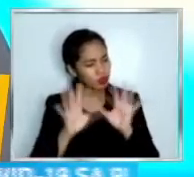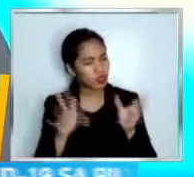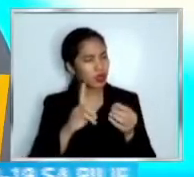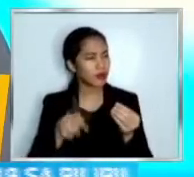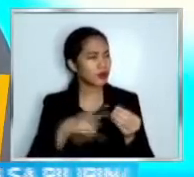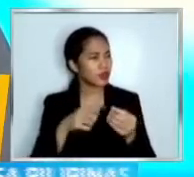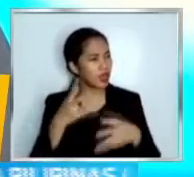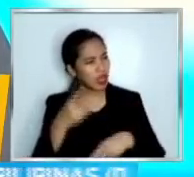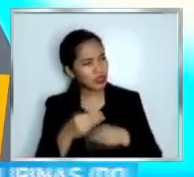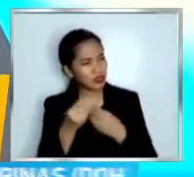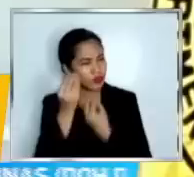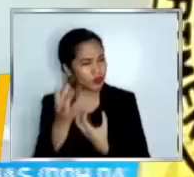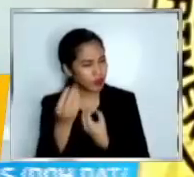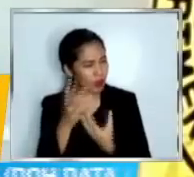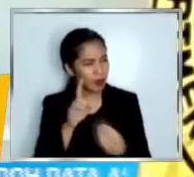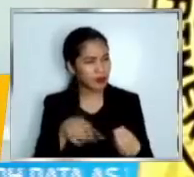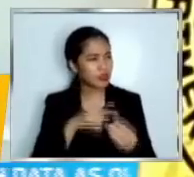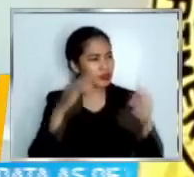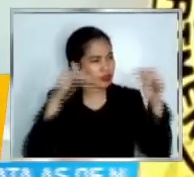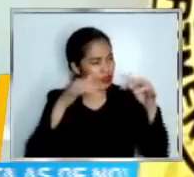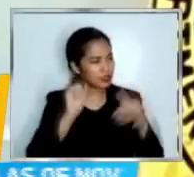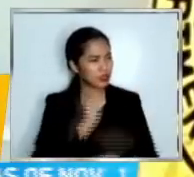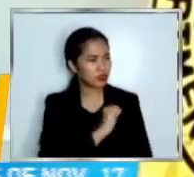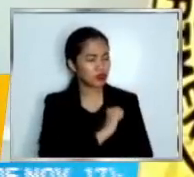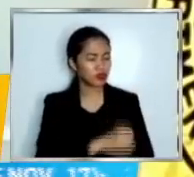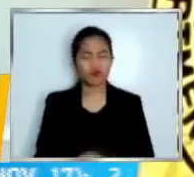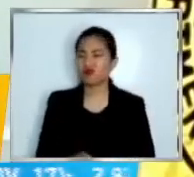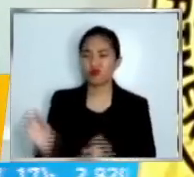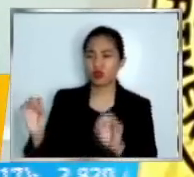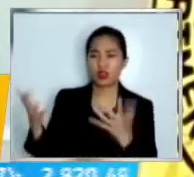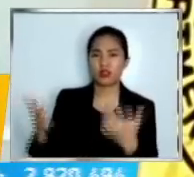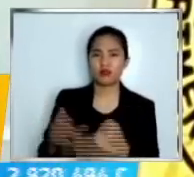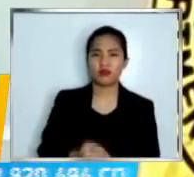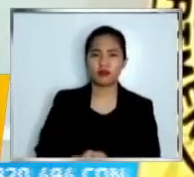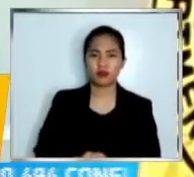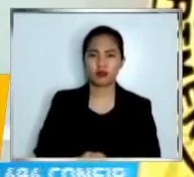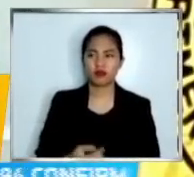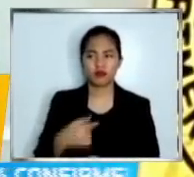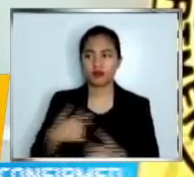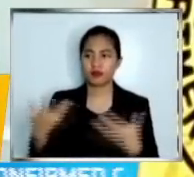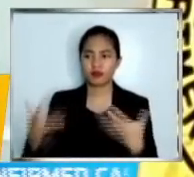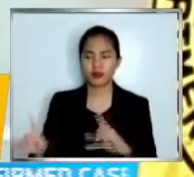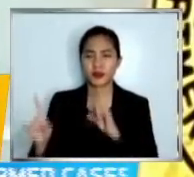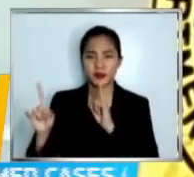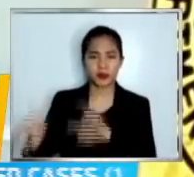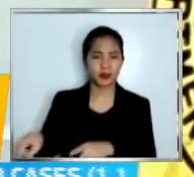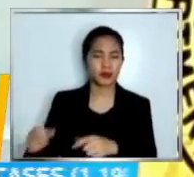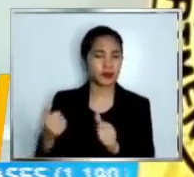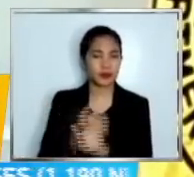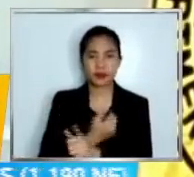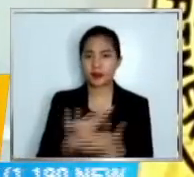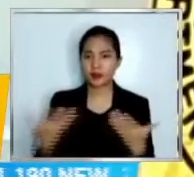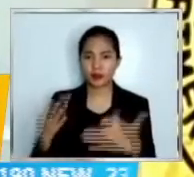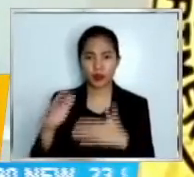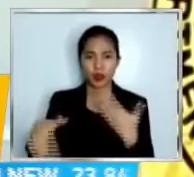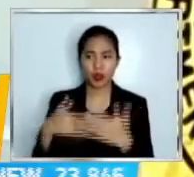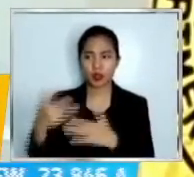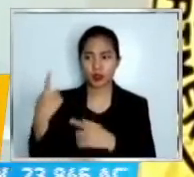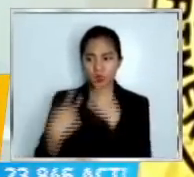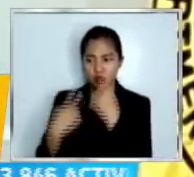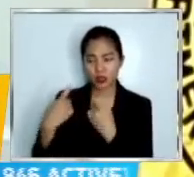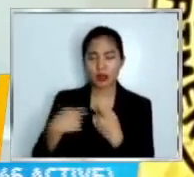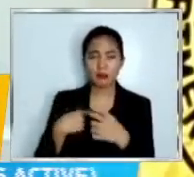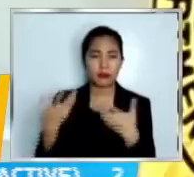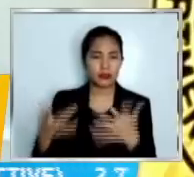na yun ng Senado? O, wala na. kasi nasabi na natin lahat nasagot na natin yung mga kanilang katanungan. Alam ko, probably